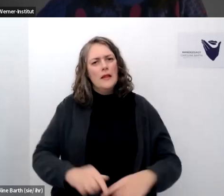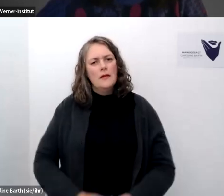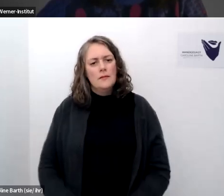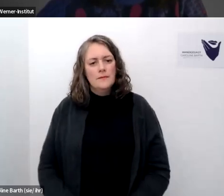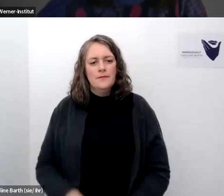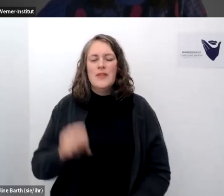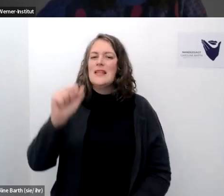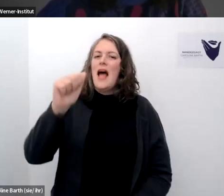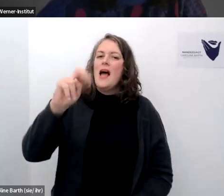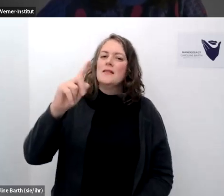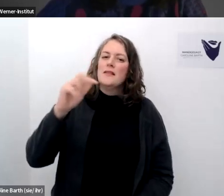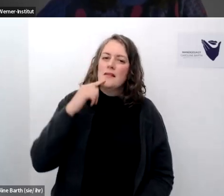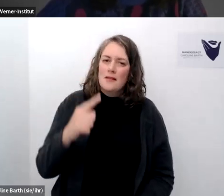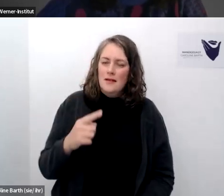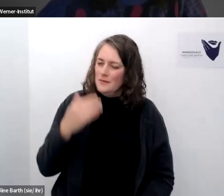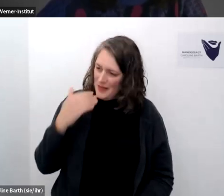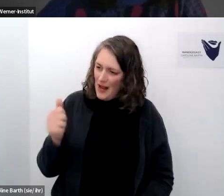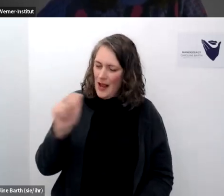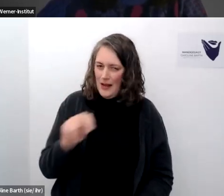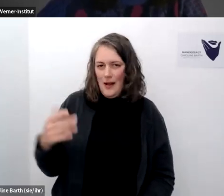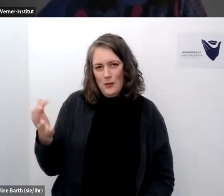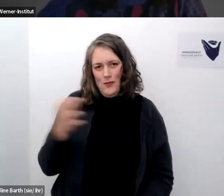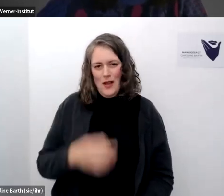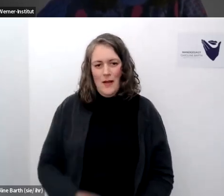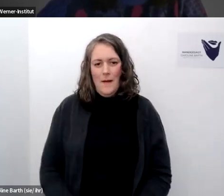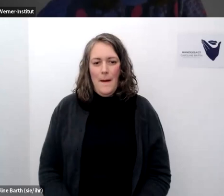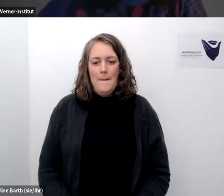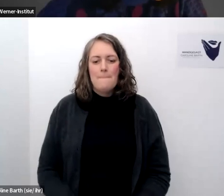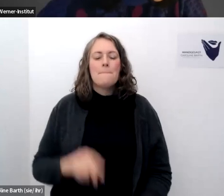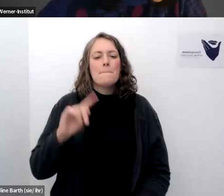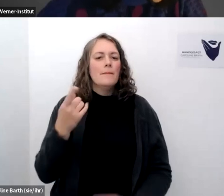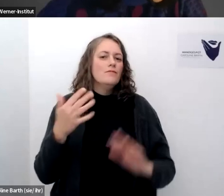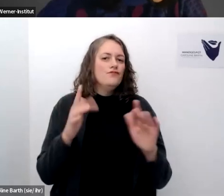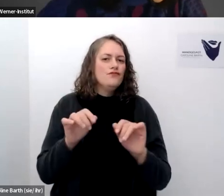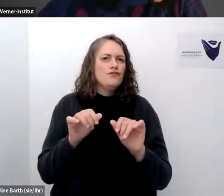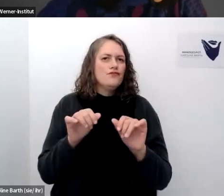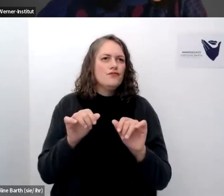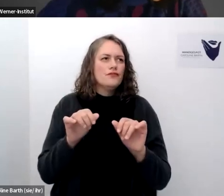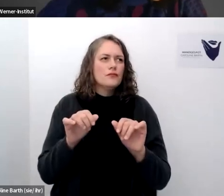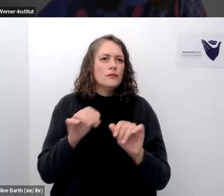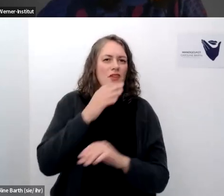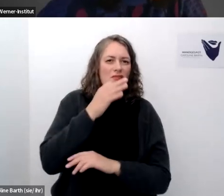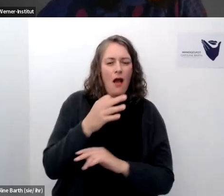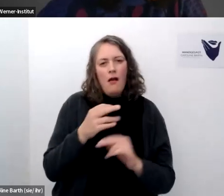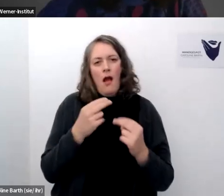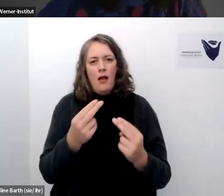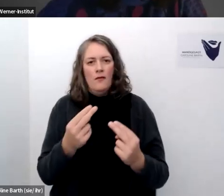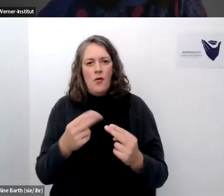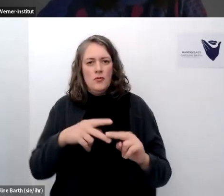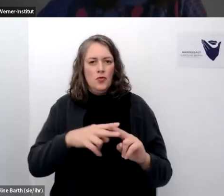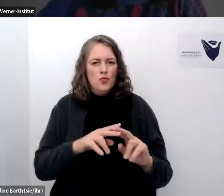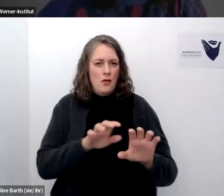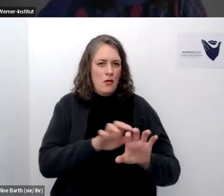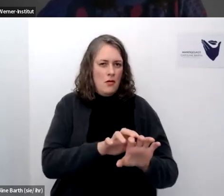danke angelika für die frage das ging auch so ein bisschen also im fragen antwort tut kam auch ähnliche fragen